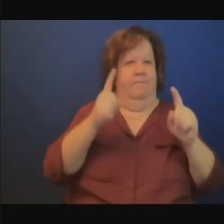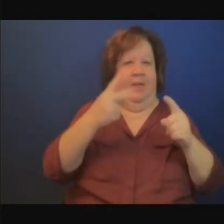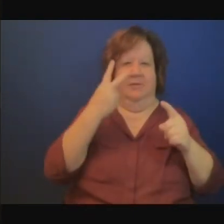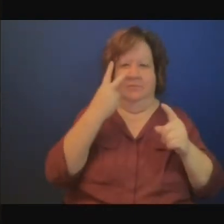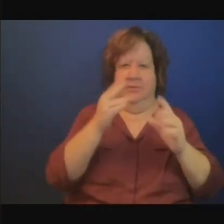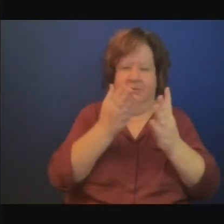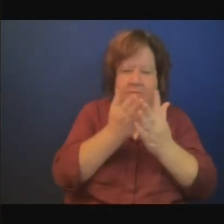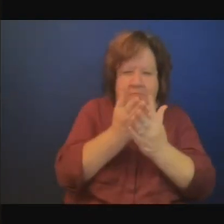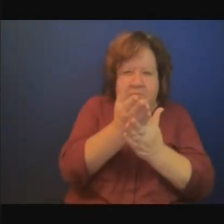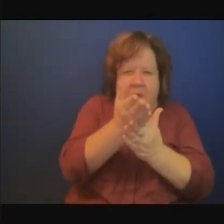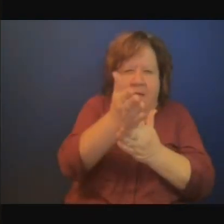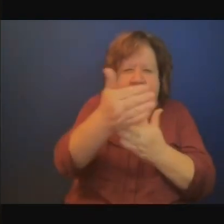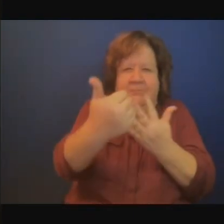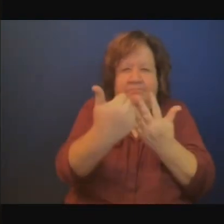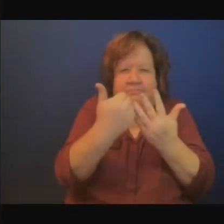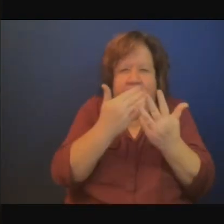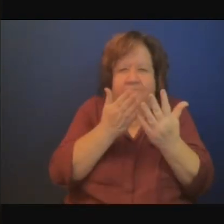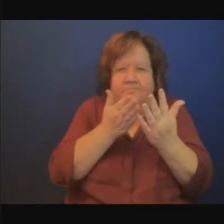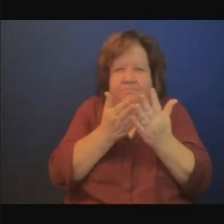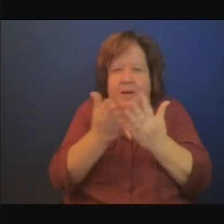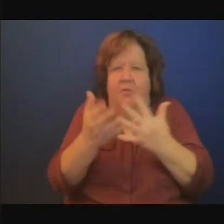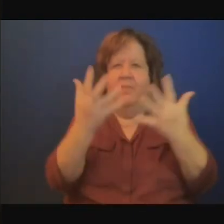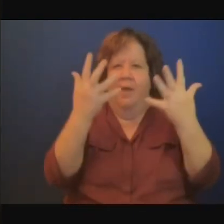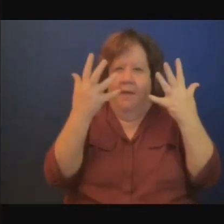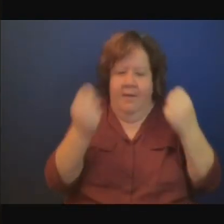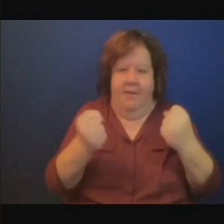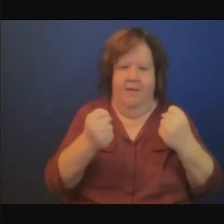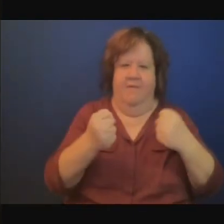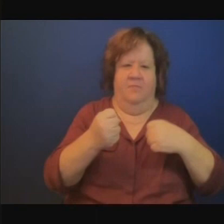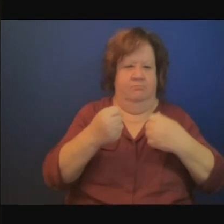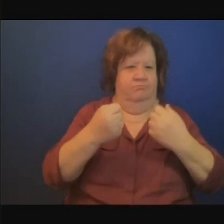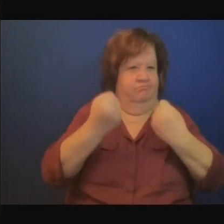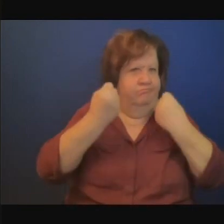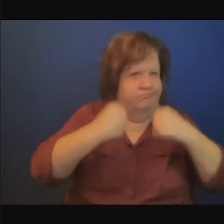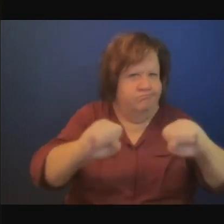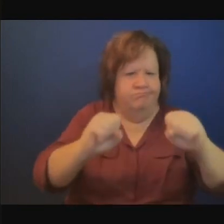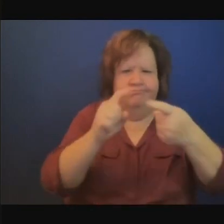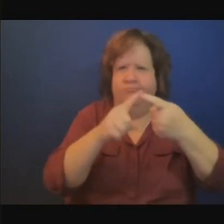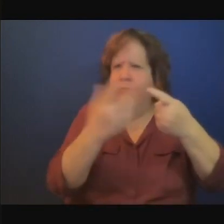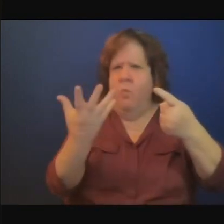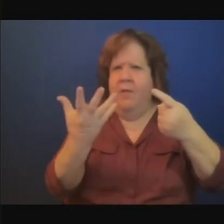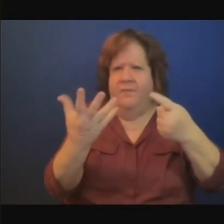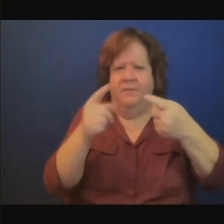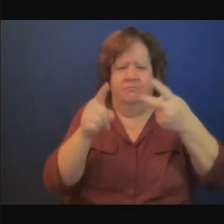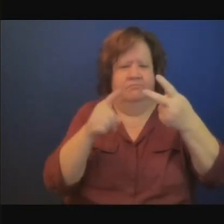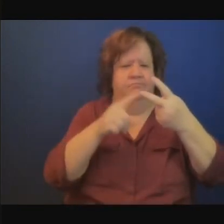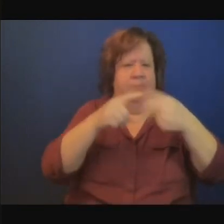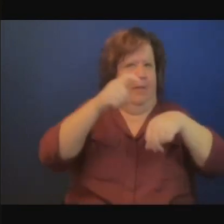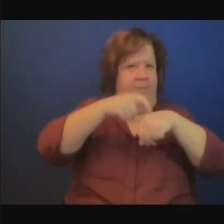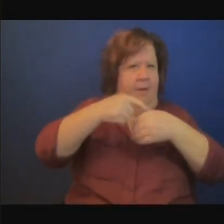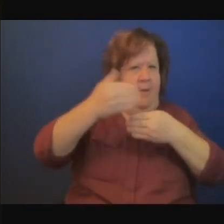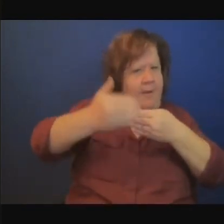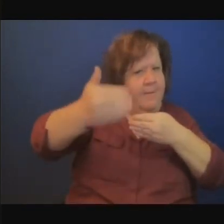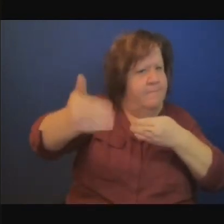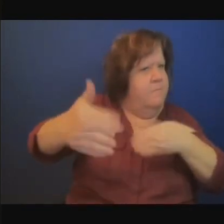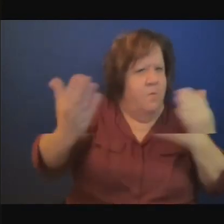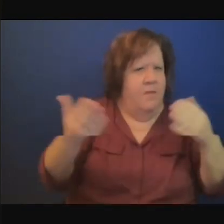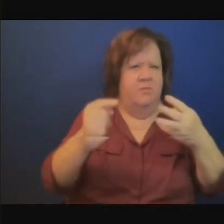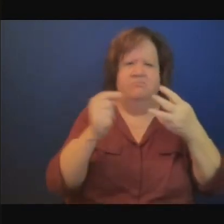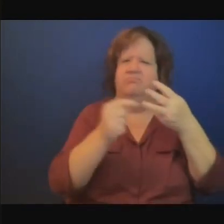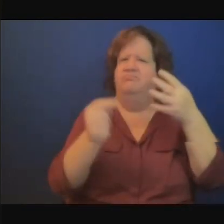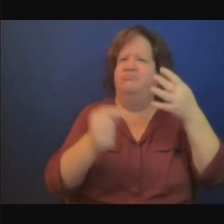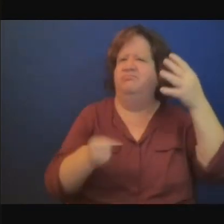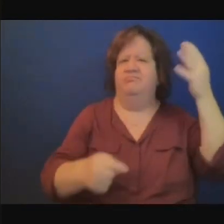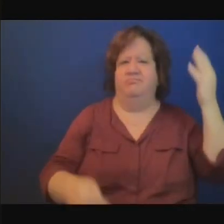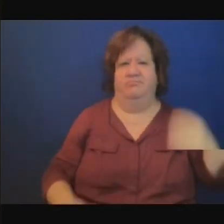question qu'a mentionné Moussa ou un autre collègue les gouvernements ne pourront pas mettre en oeuvre ces mesures